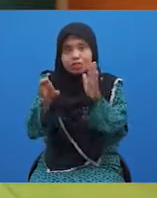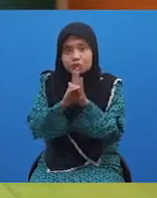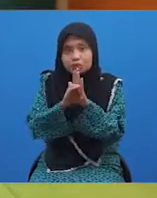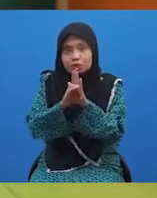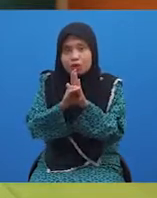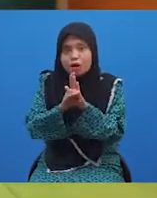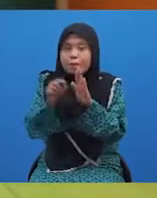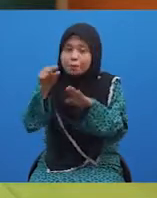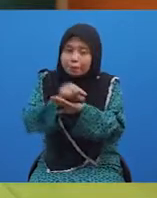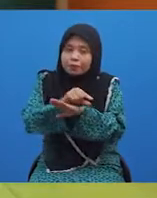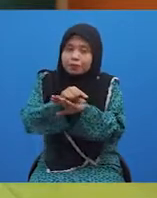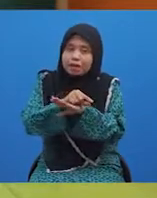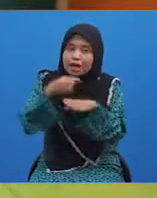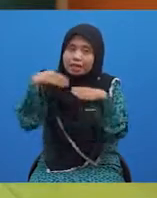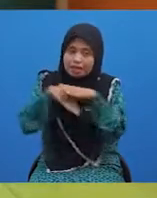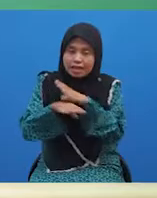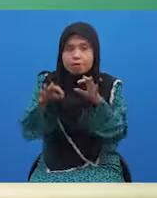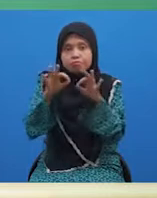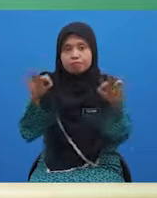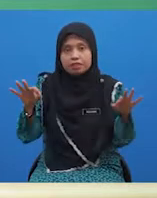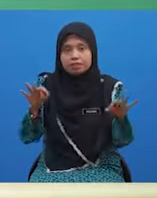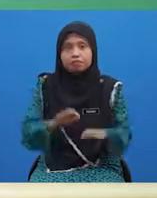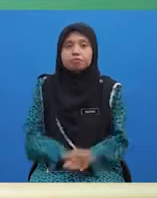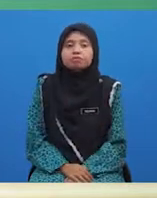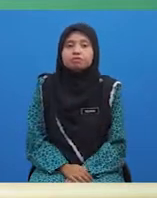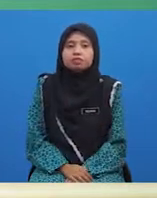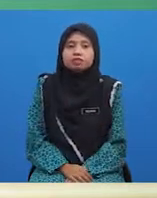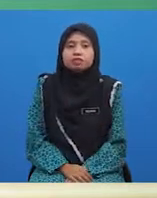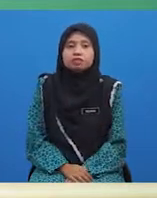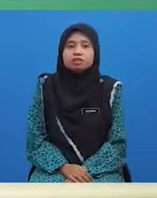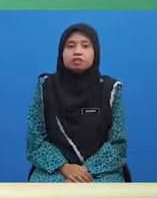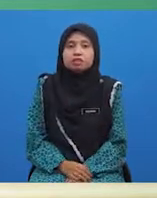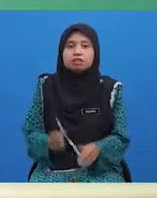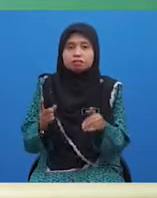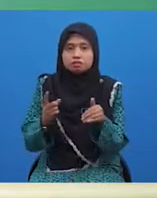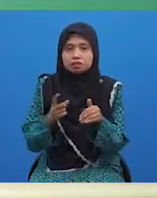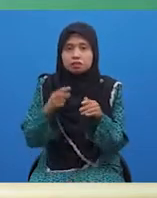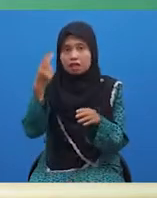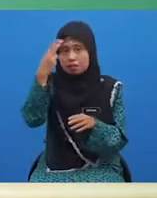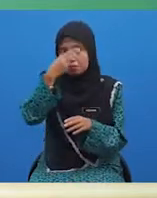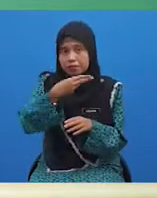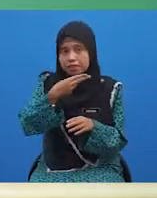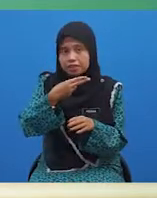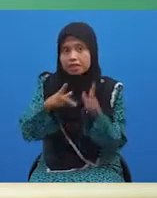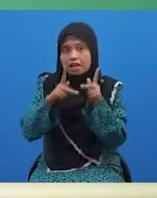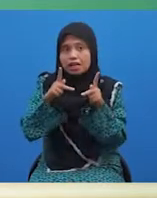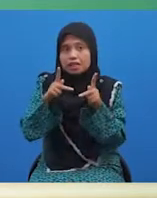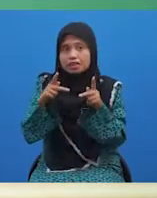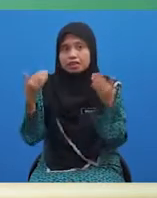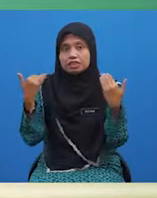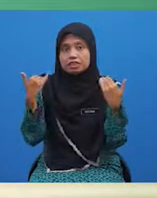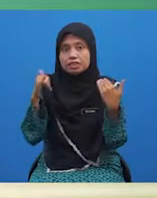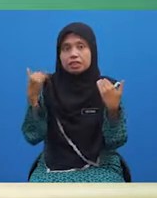penggunaannya dalam ayat. Ciri kata penguat hadapan ialah kata yang